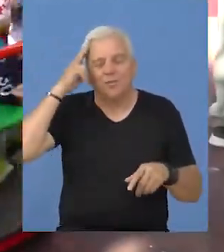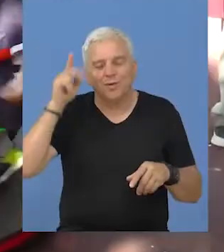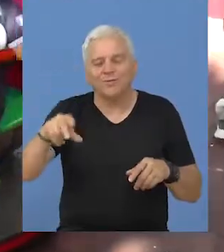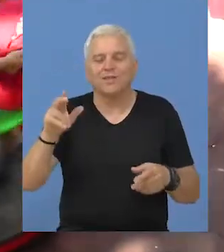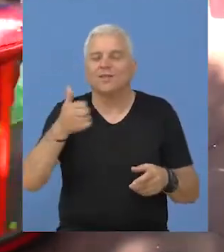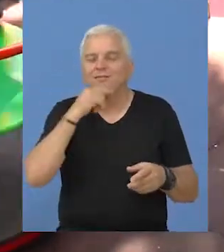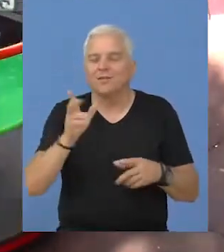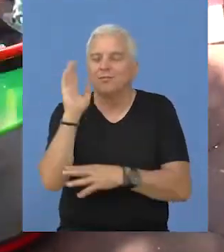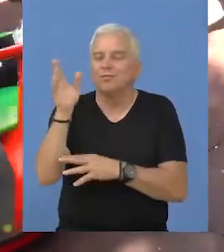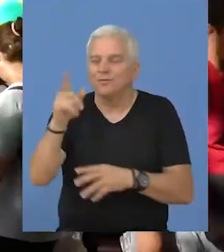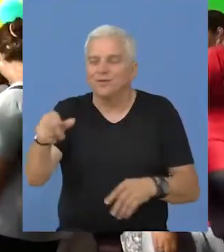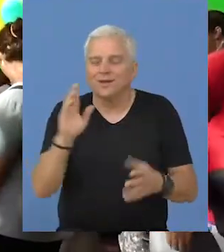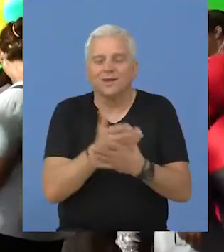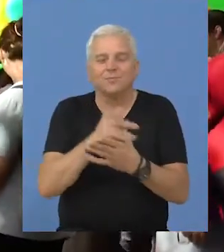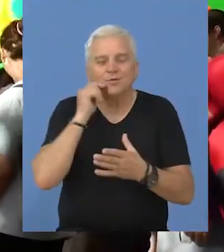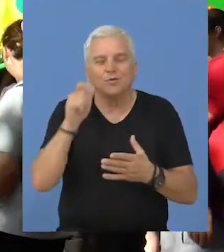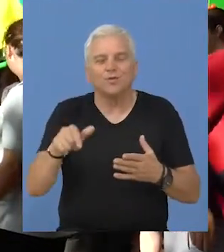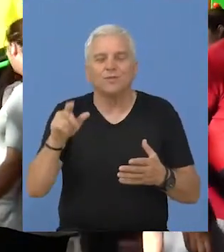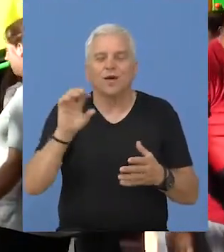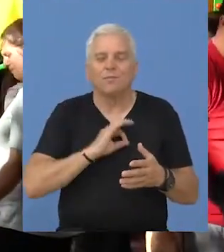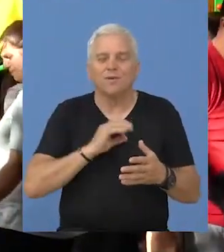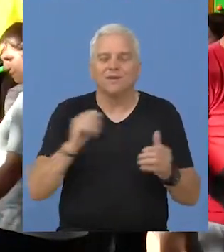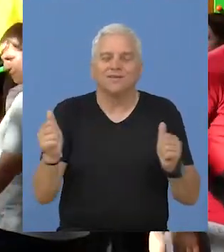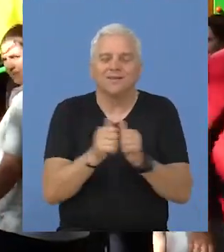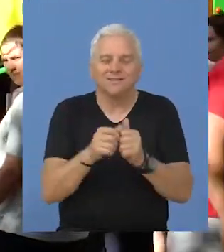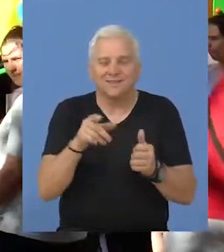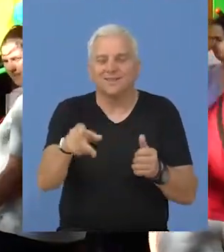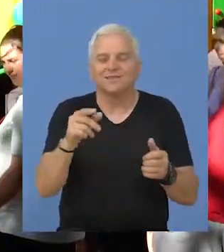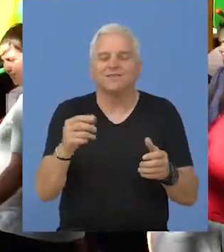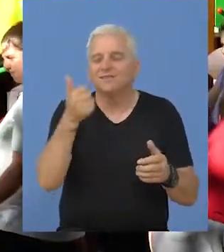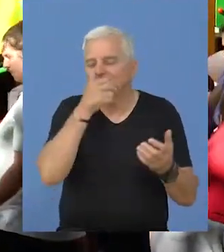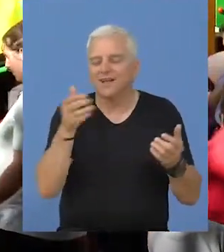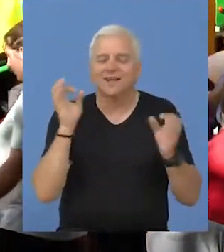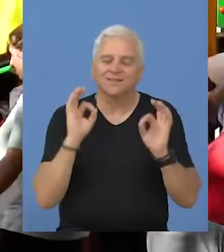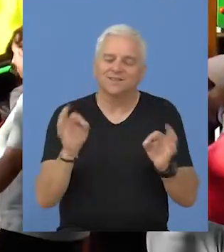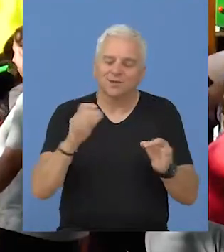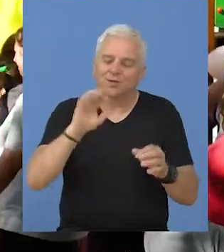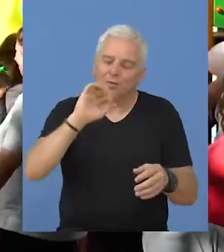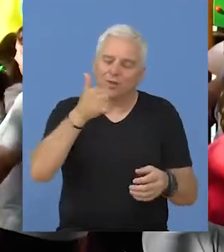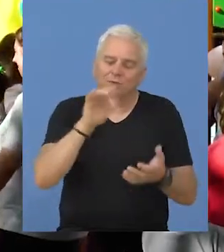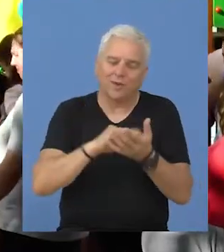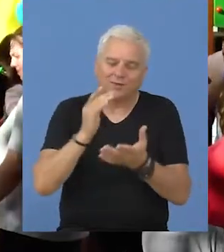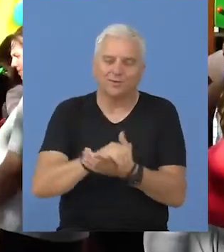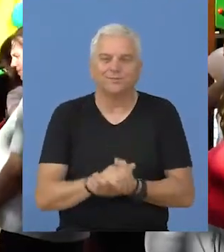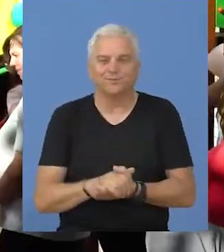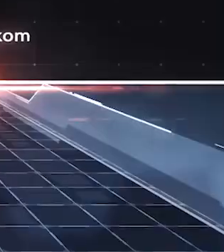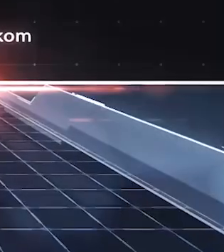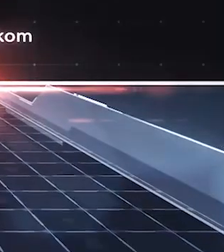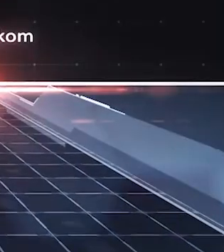ovo naselje biti prepoznatljivo među građanima Bečeja, pored zajedništva, u čemu svakako prednjači.